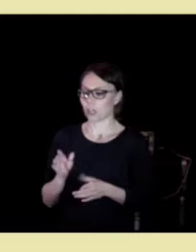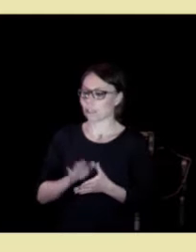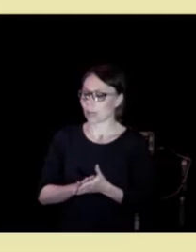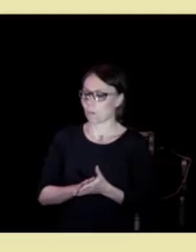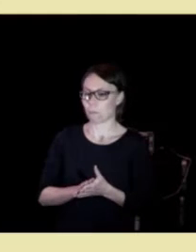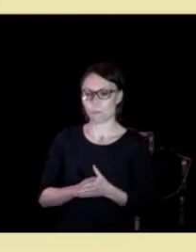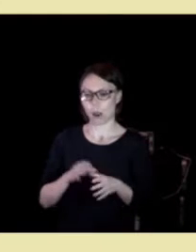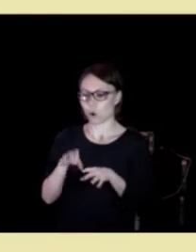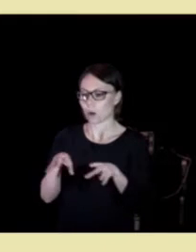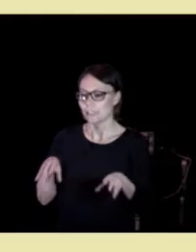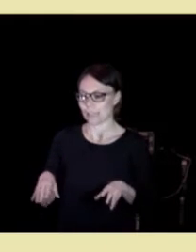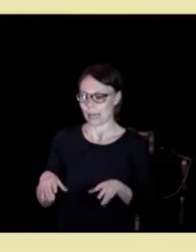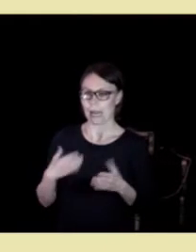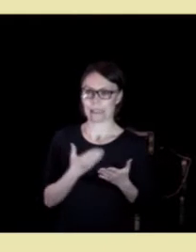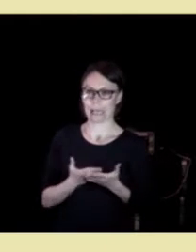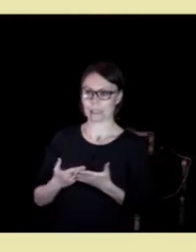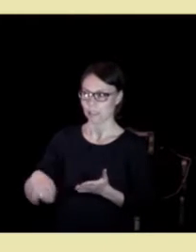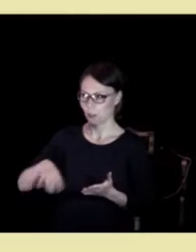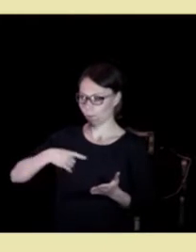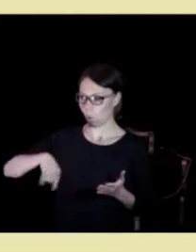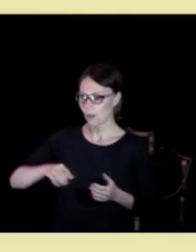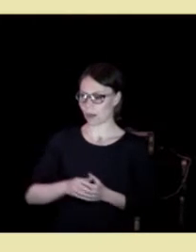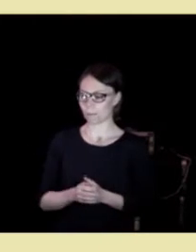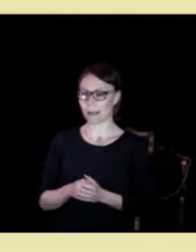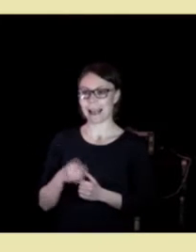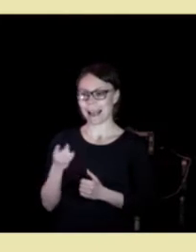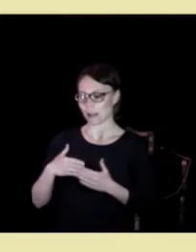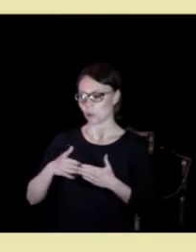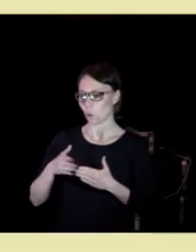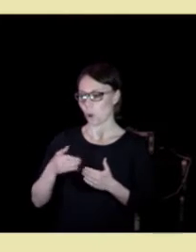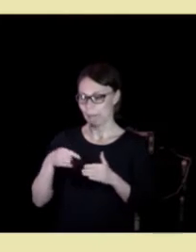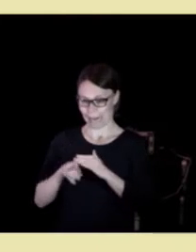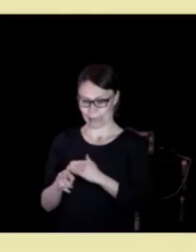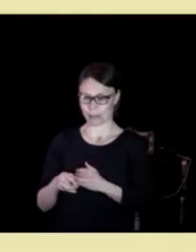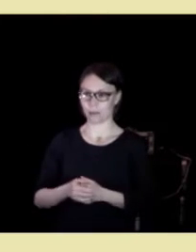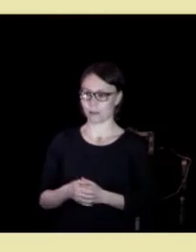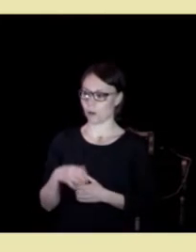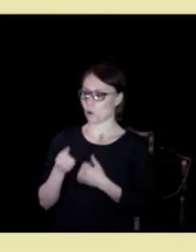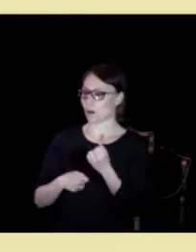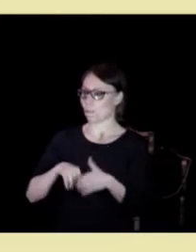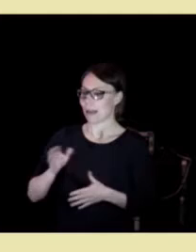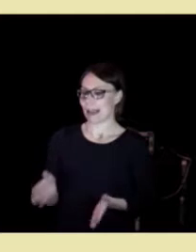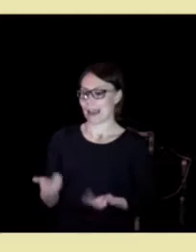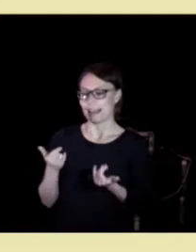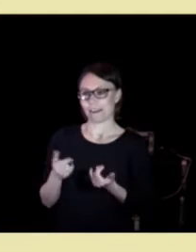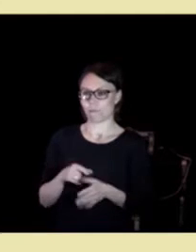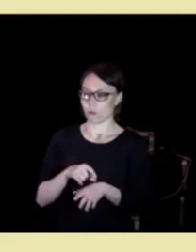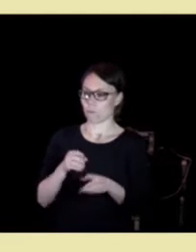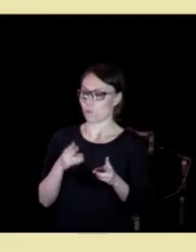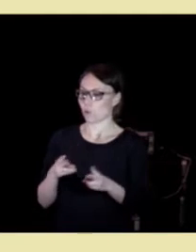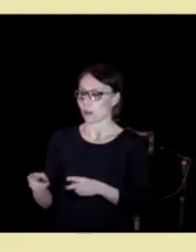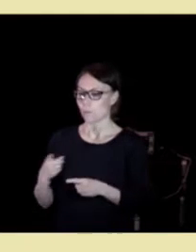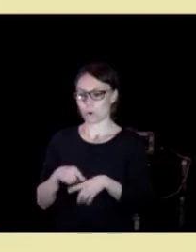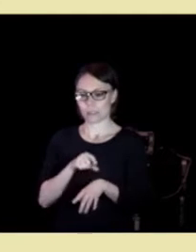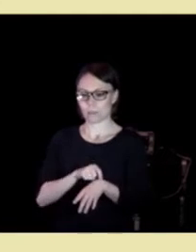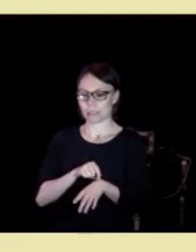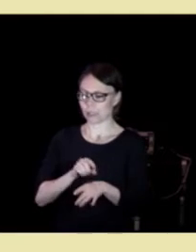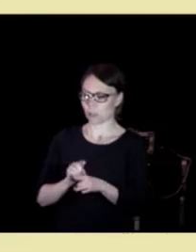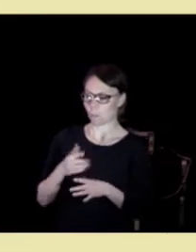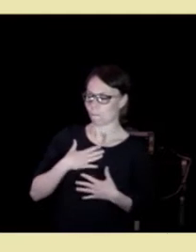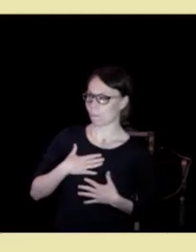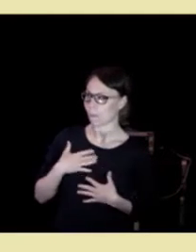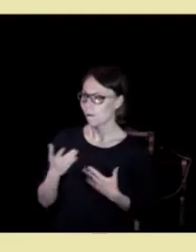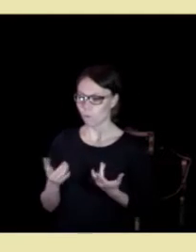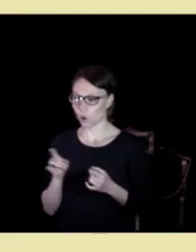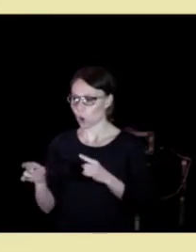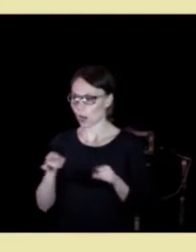tjenestene våre. En dør inn gjør det enklere for brukere og pasienter som er usikre på hvor